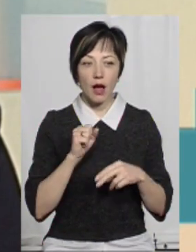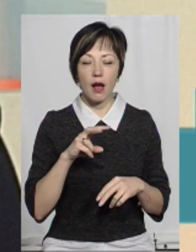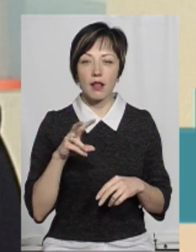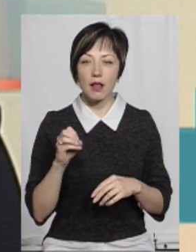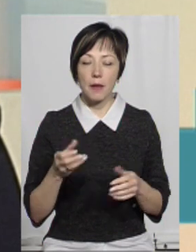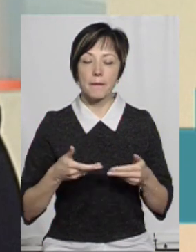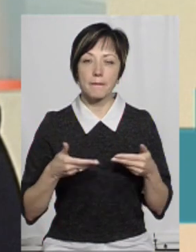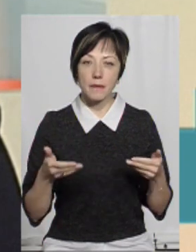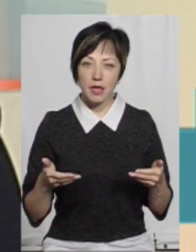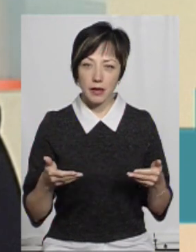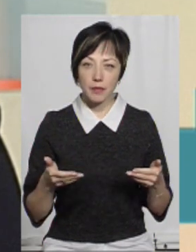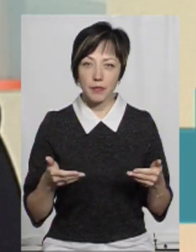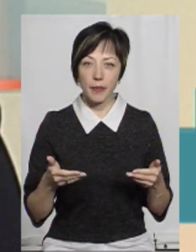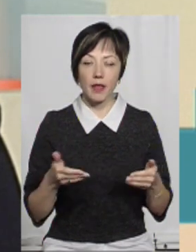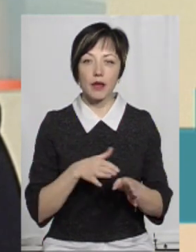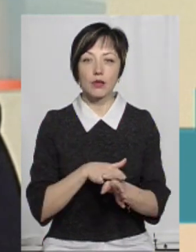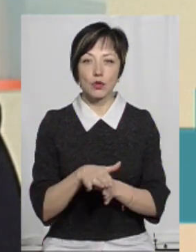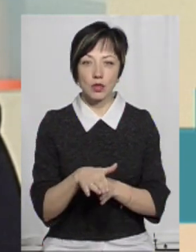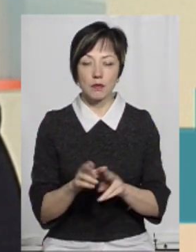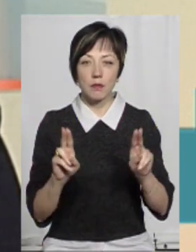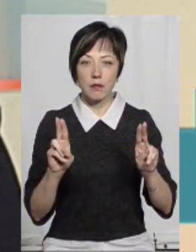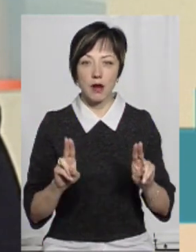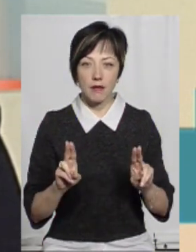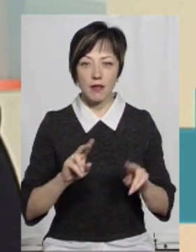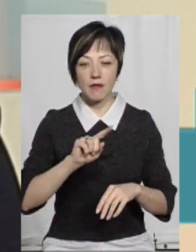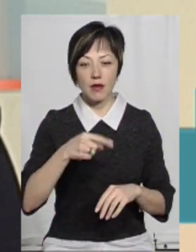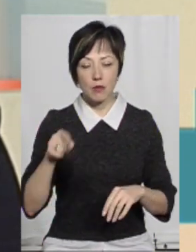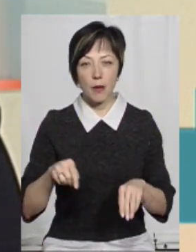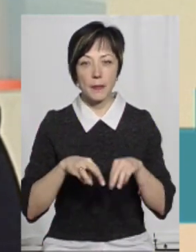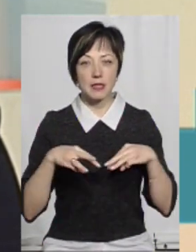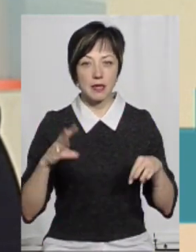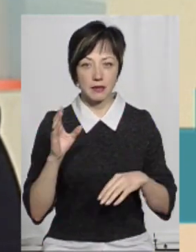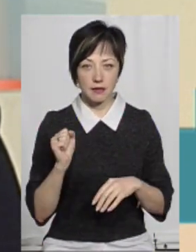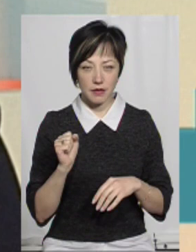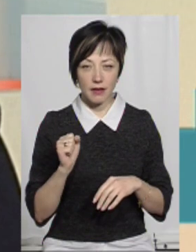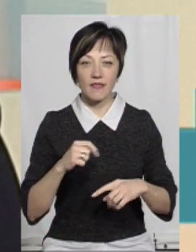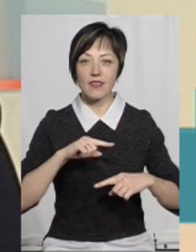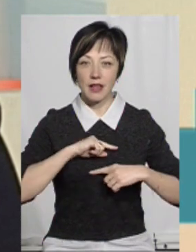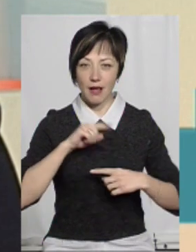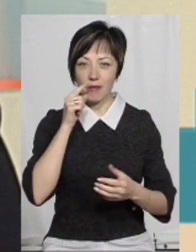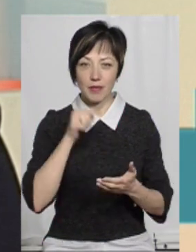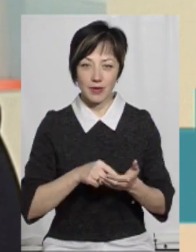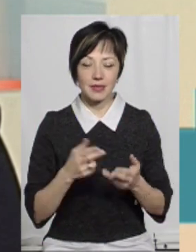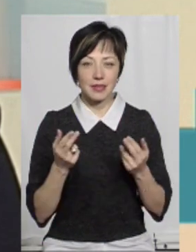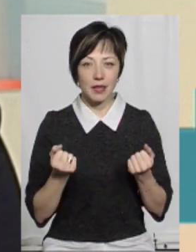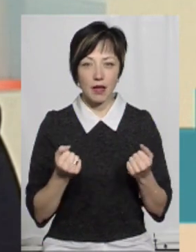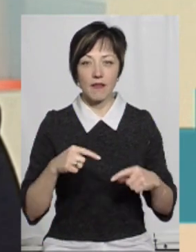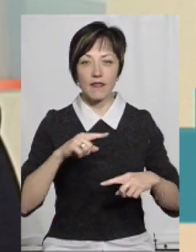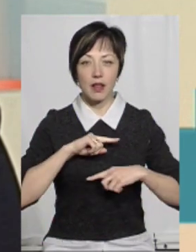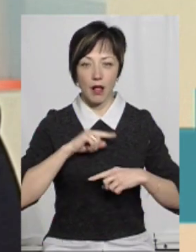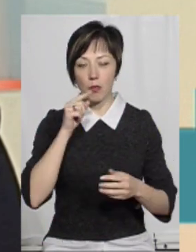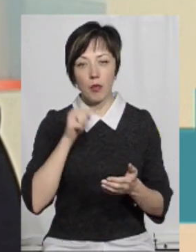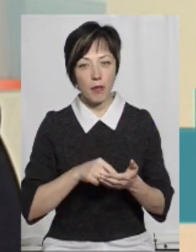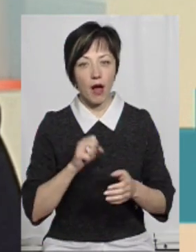Але ми дотримали правил, вимог міністерства. В фінал прийшли. Так, в фінал